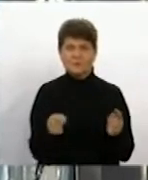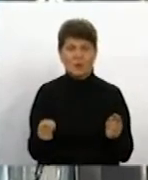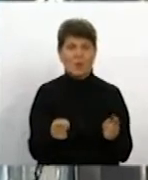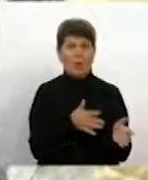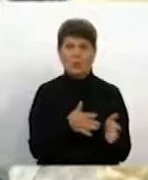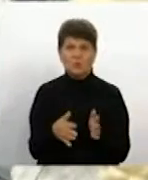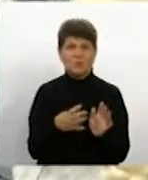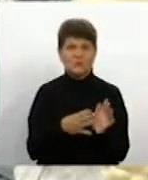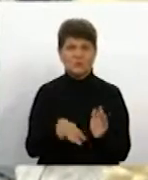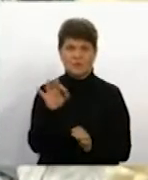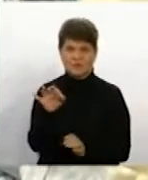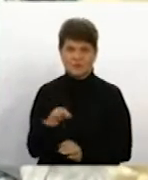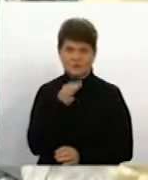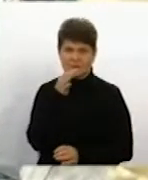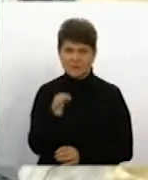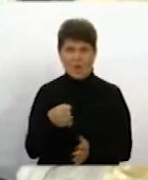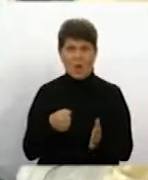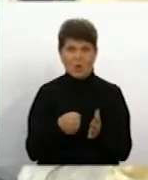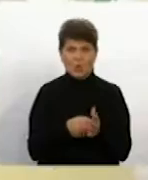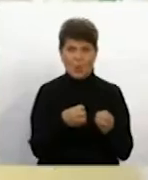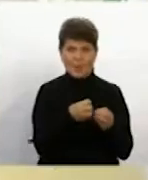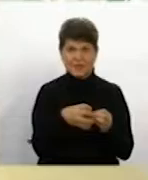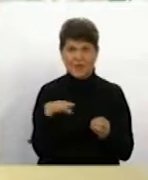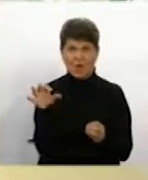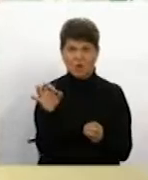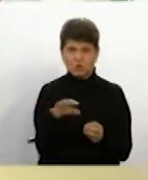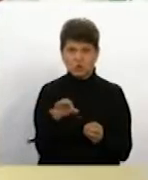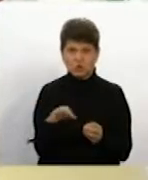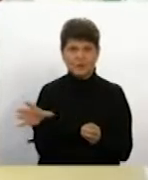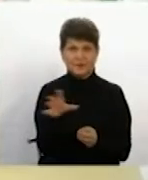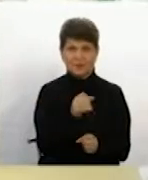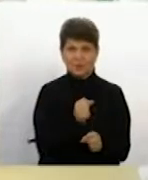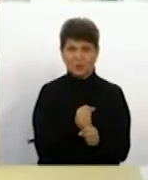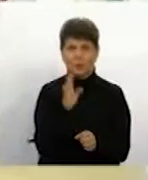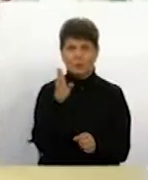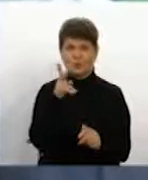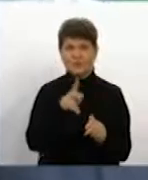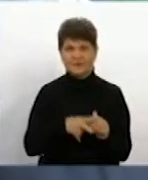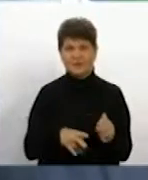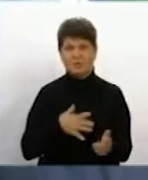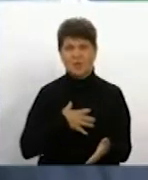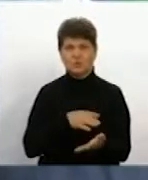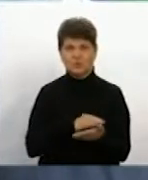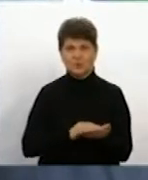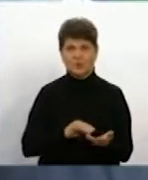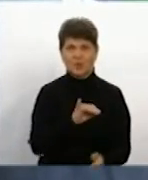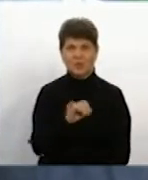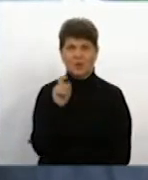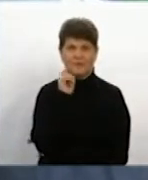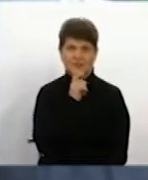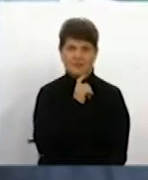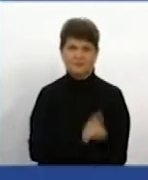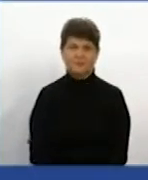Ніколенко. Додає, до 15 жовтня усі роботи будуть завершені. Віталій Бондарів, Валерій Черкаша, новини на Суспільному, Вінниця.